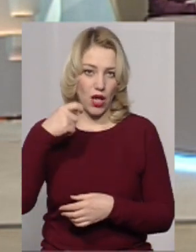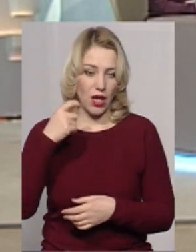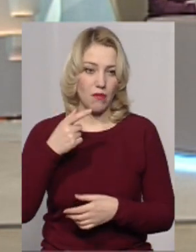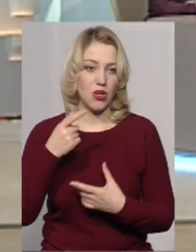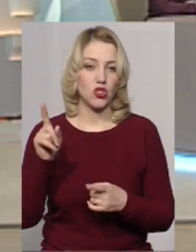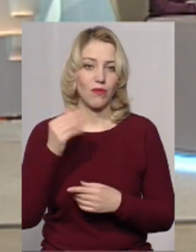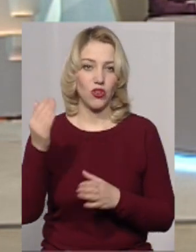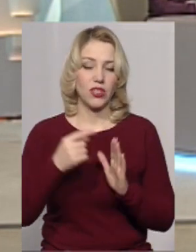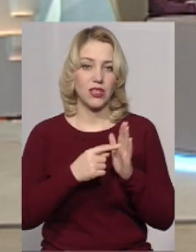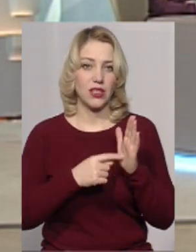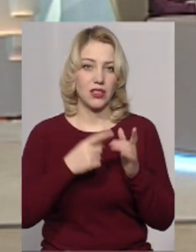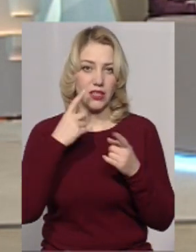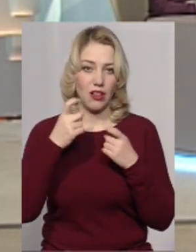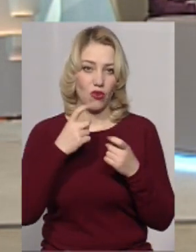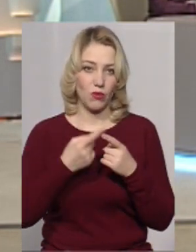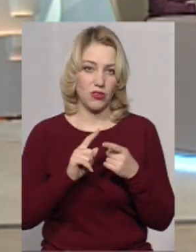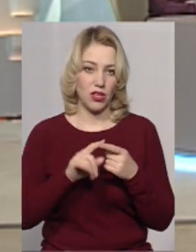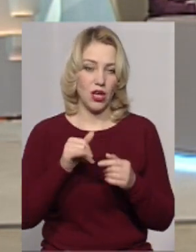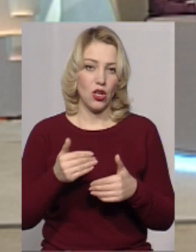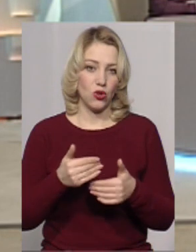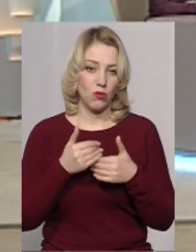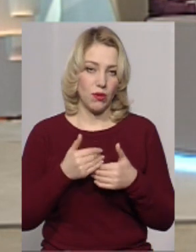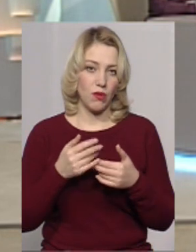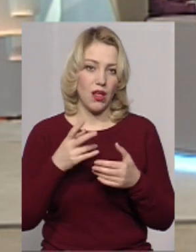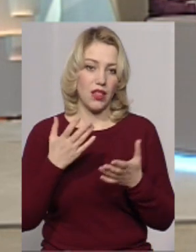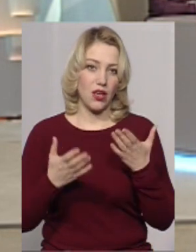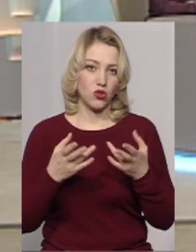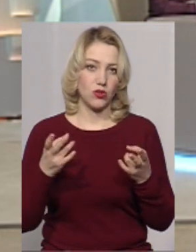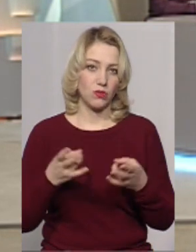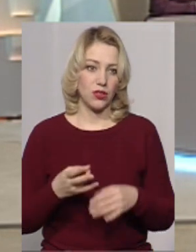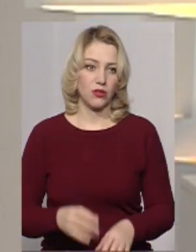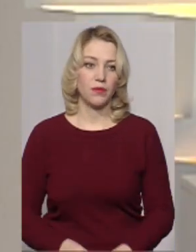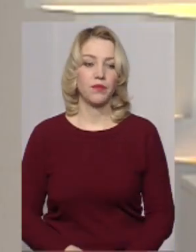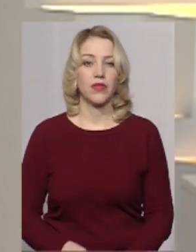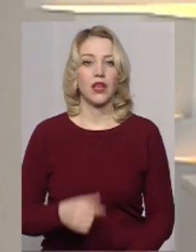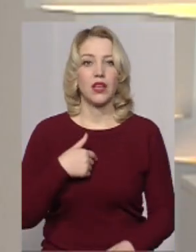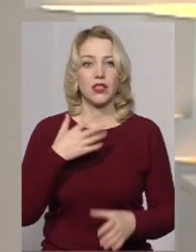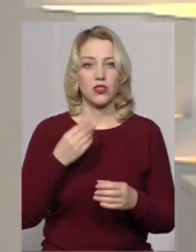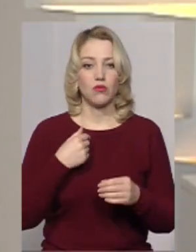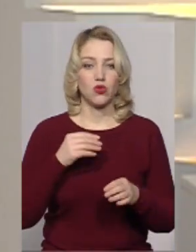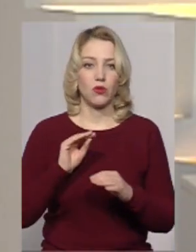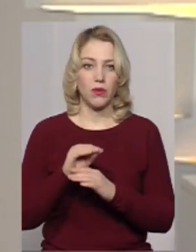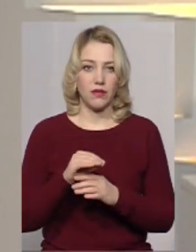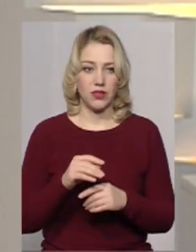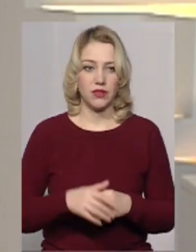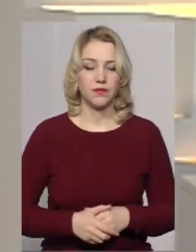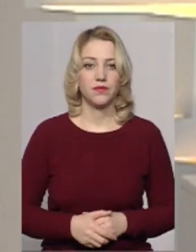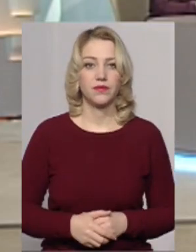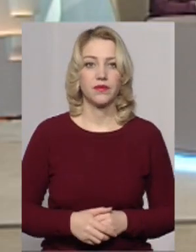ділилися інформацією цією і допомагали в разі необхідності. Я можу додати, пані Віталія, що